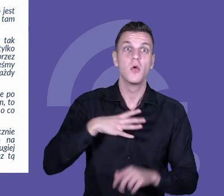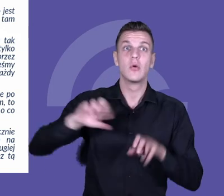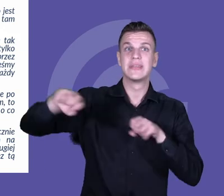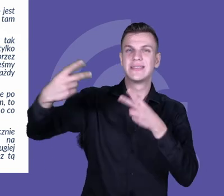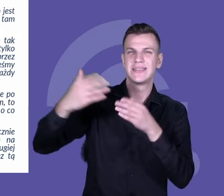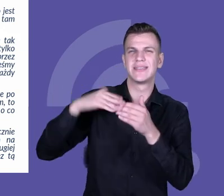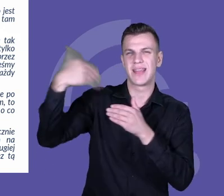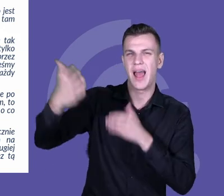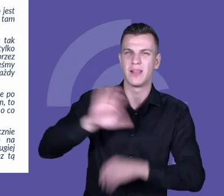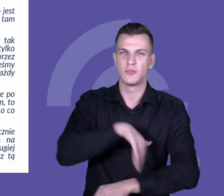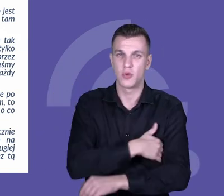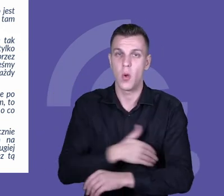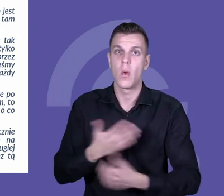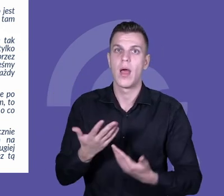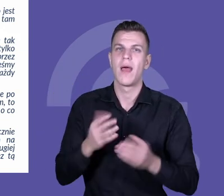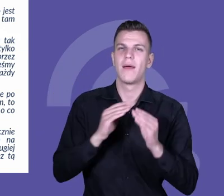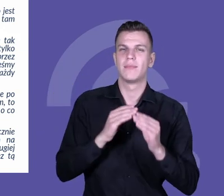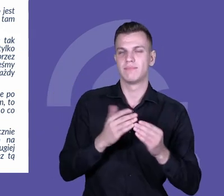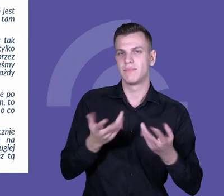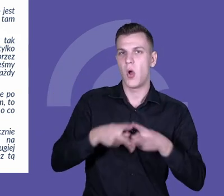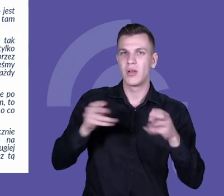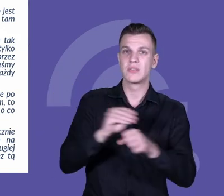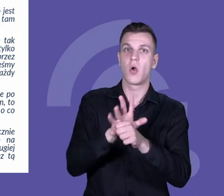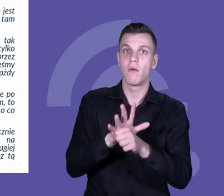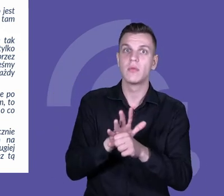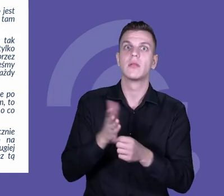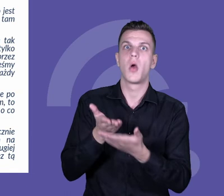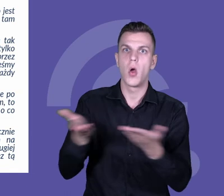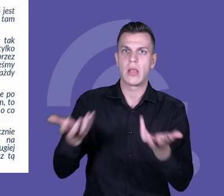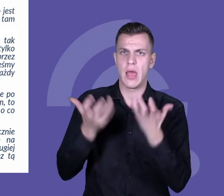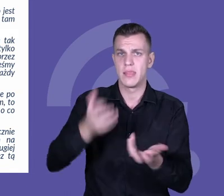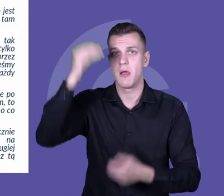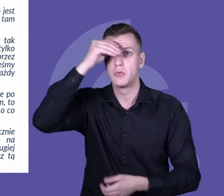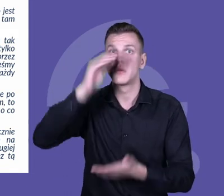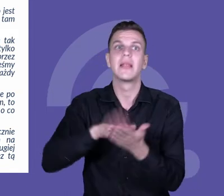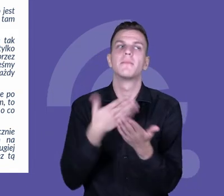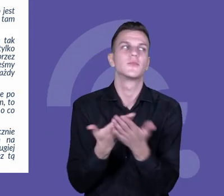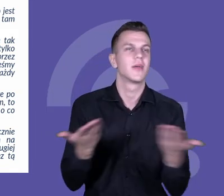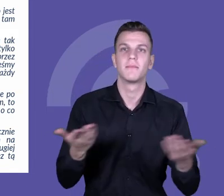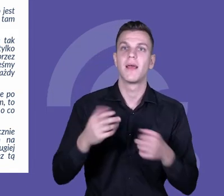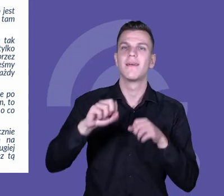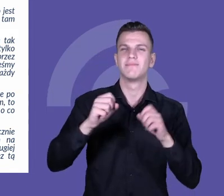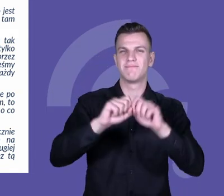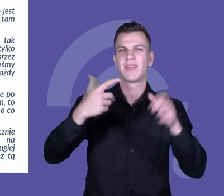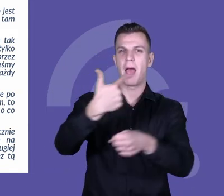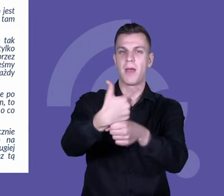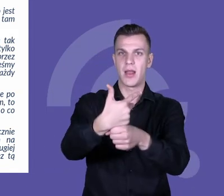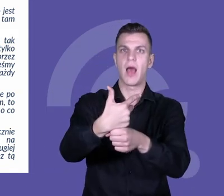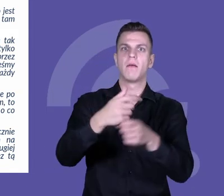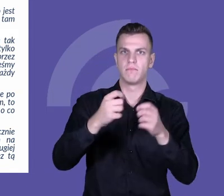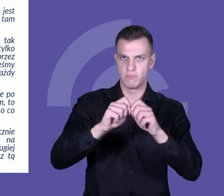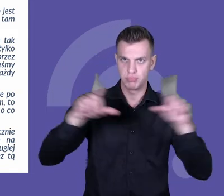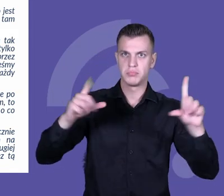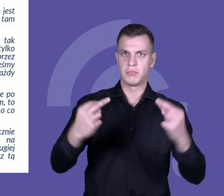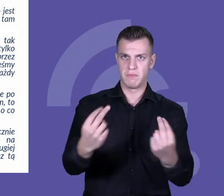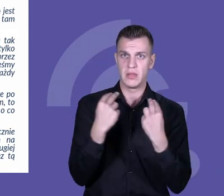w edukacji zdalnej, czyli uczniowie częściej włączali kamerki, częściej się aktywnie wypowiadali, lepiej pracowali w